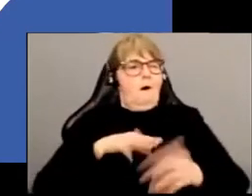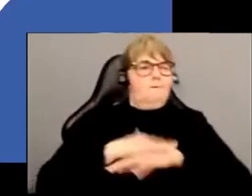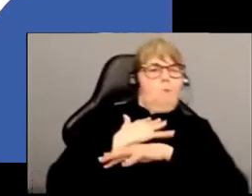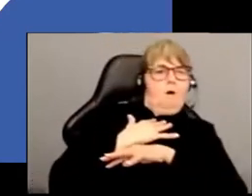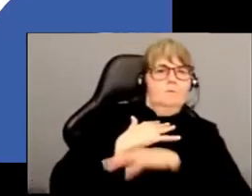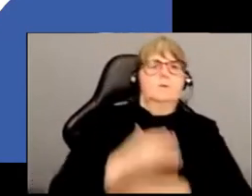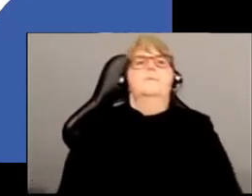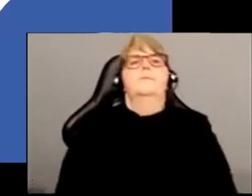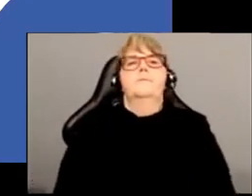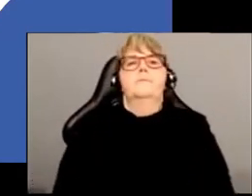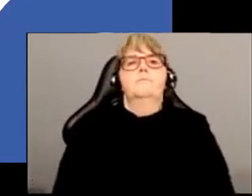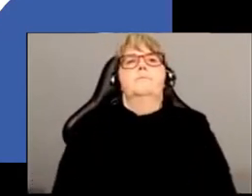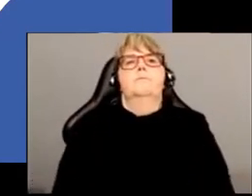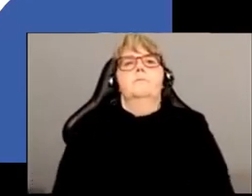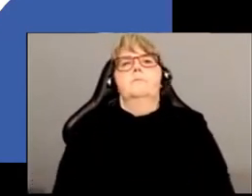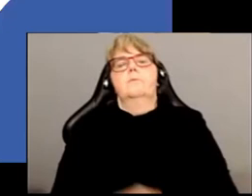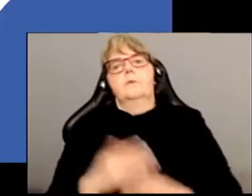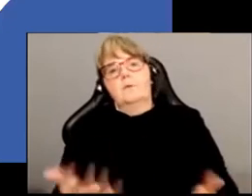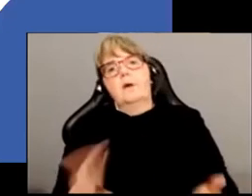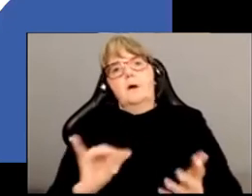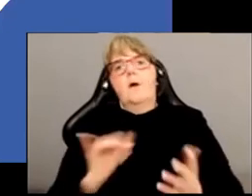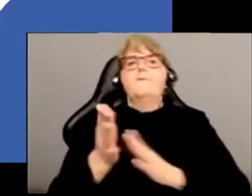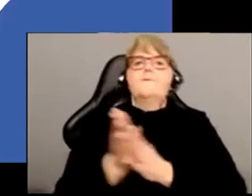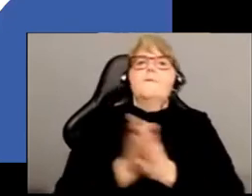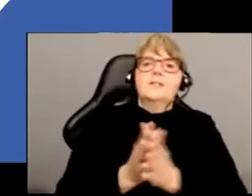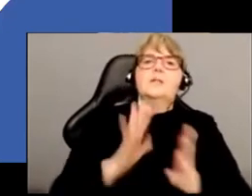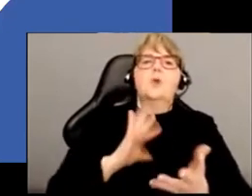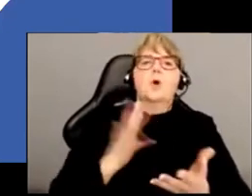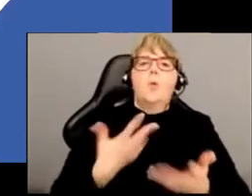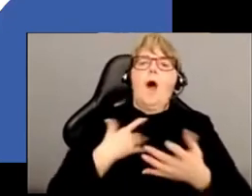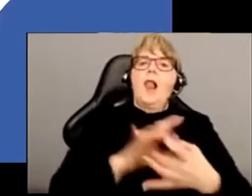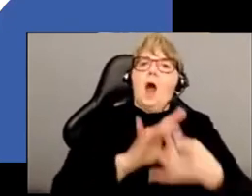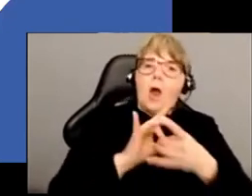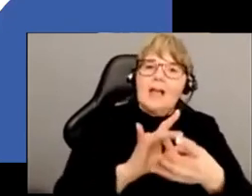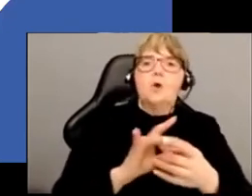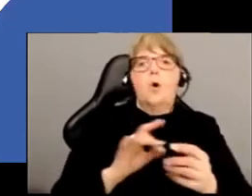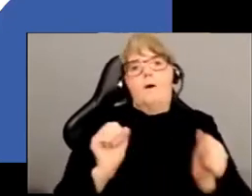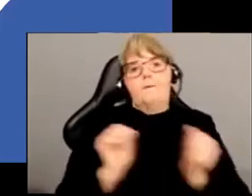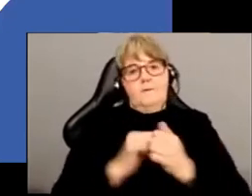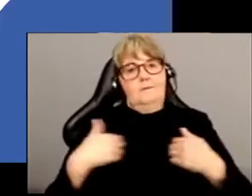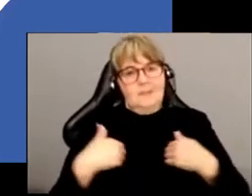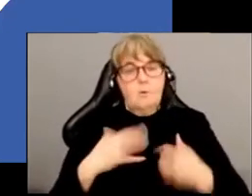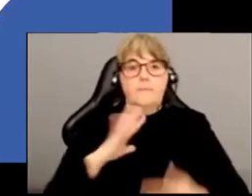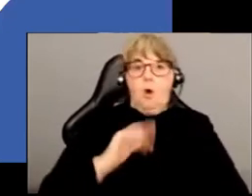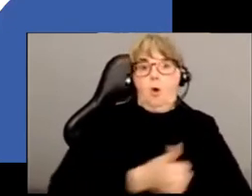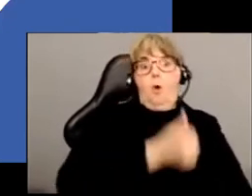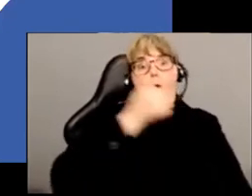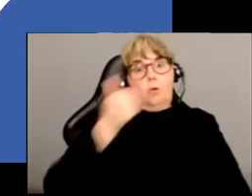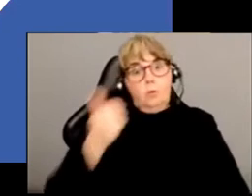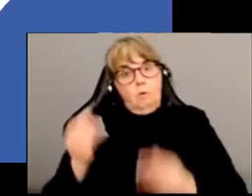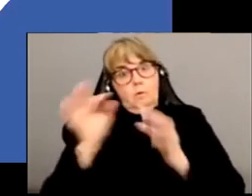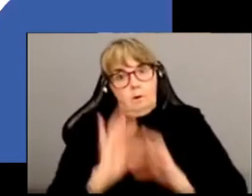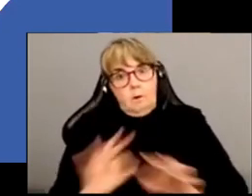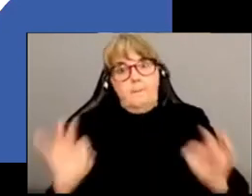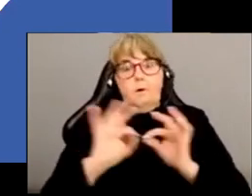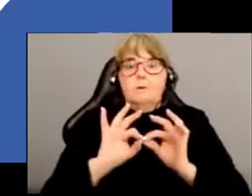la représentation sociale que nous avons avec les animaux. Et un second point que je trouve assez intéressant et important concernant